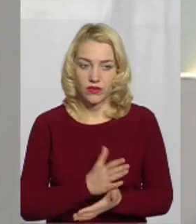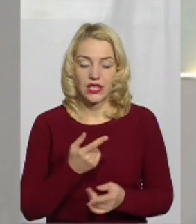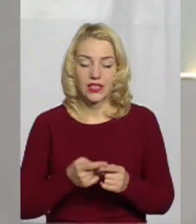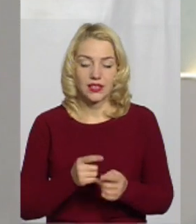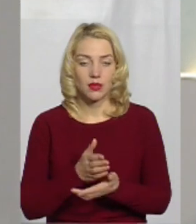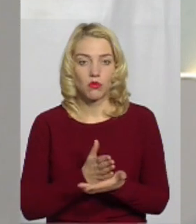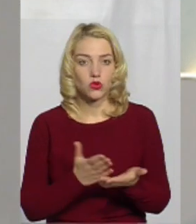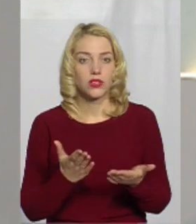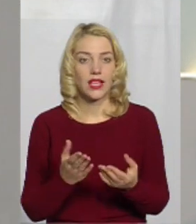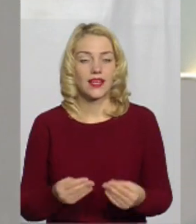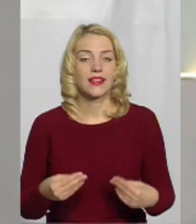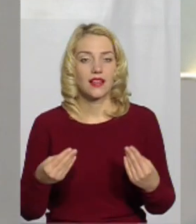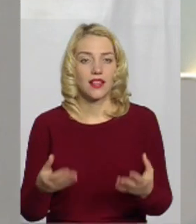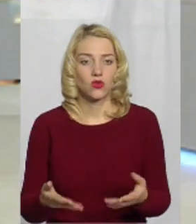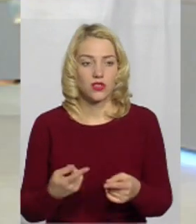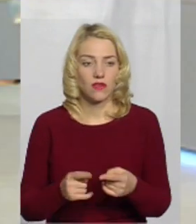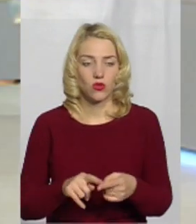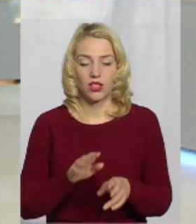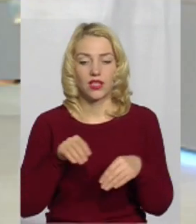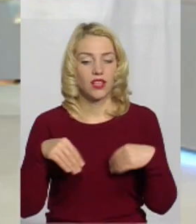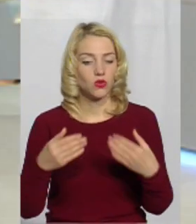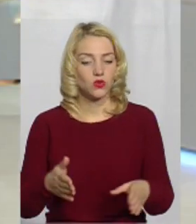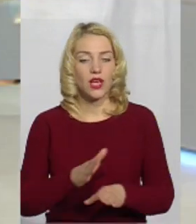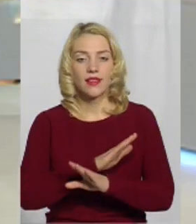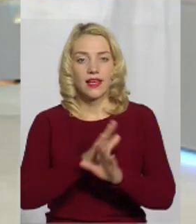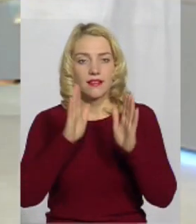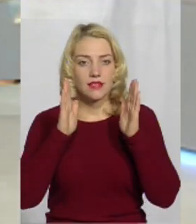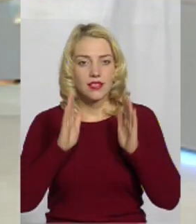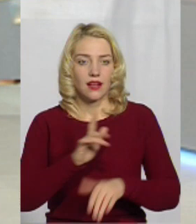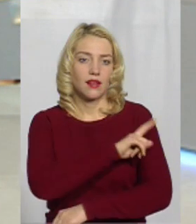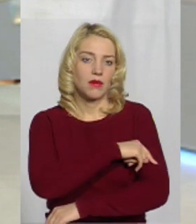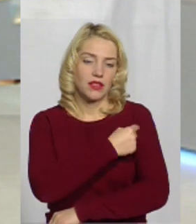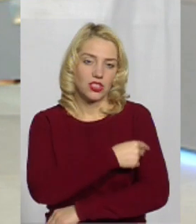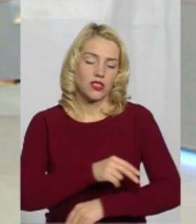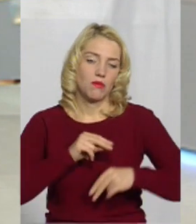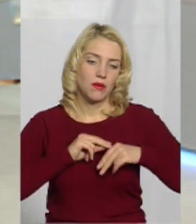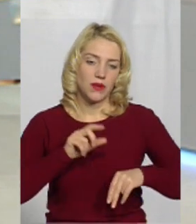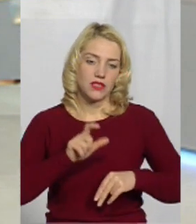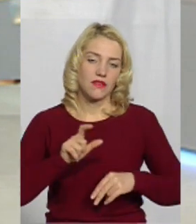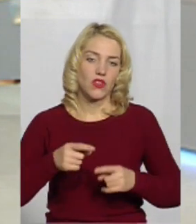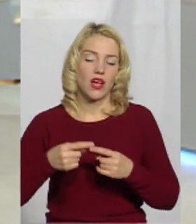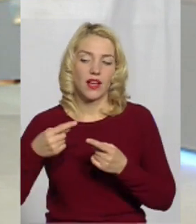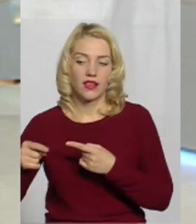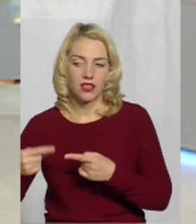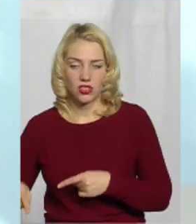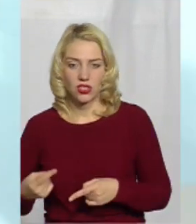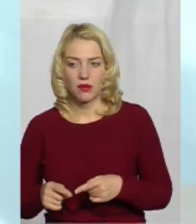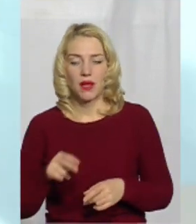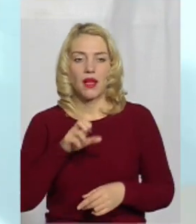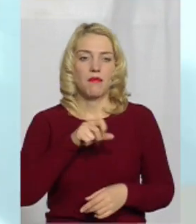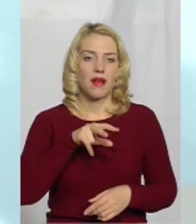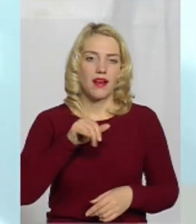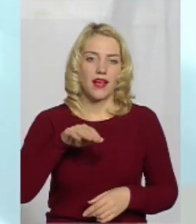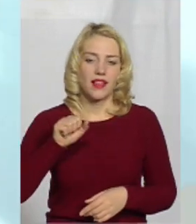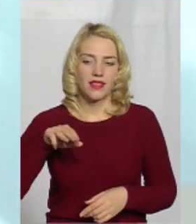послуги, які надаються, це надаються не тільки медичними працівниками, а і іншими людьми. Так, ну взагалі і паліативна, і